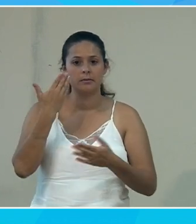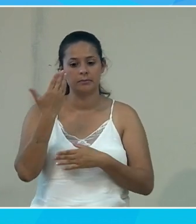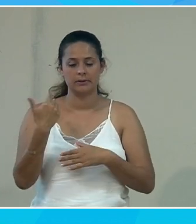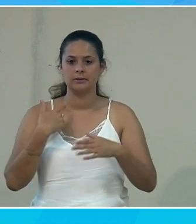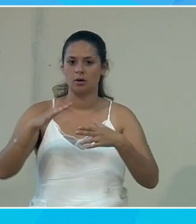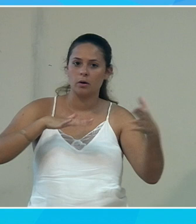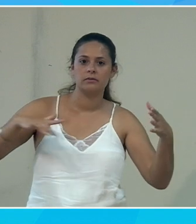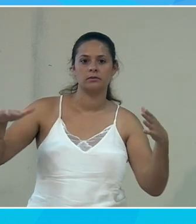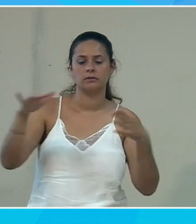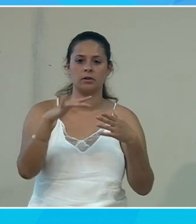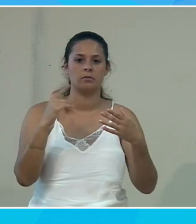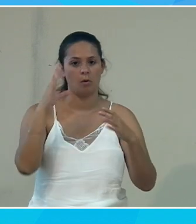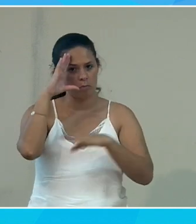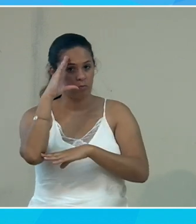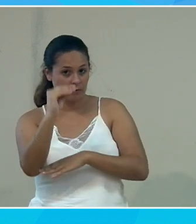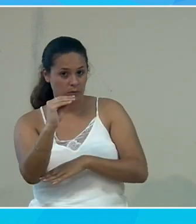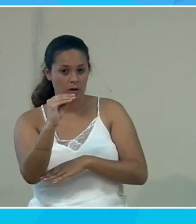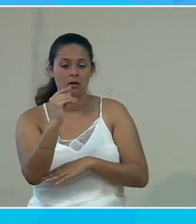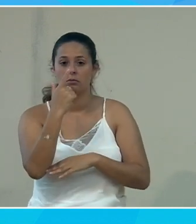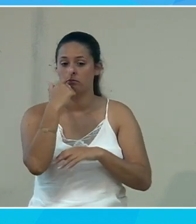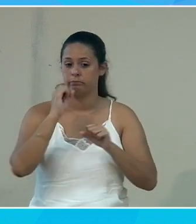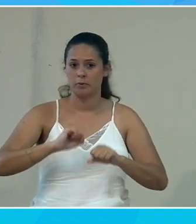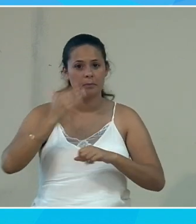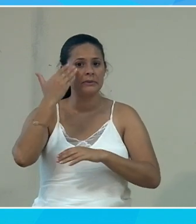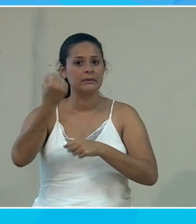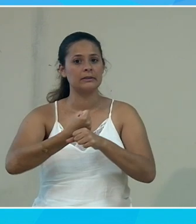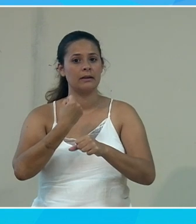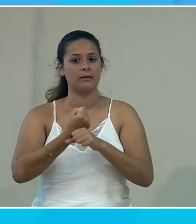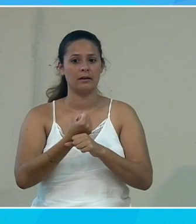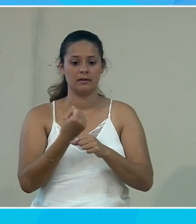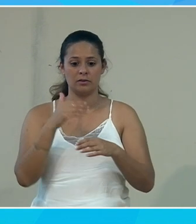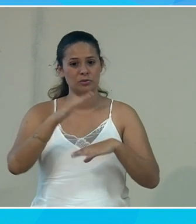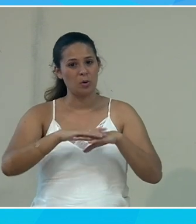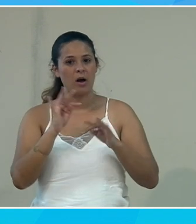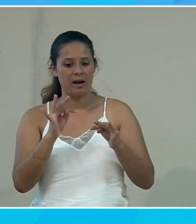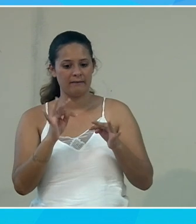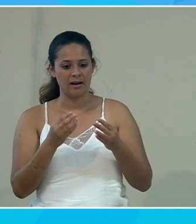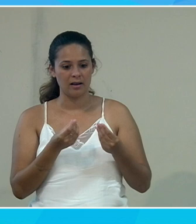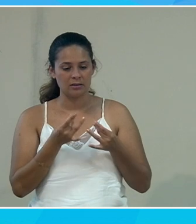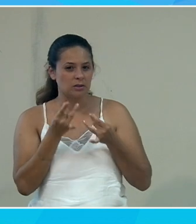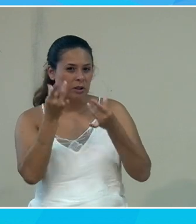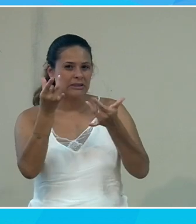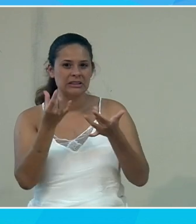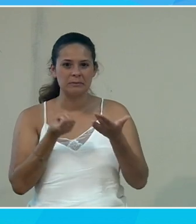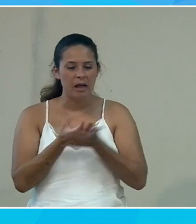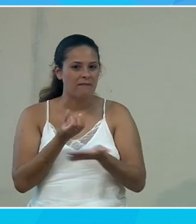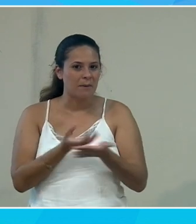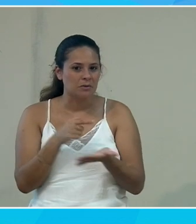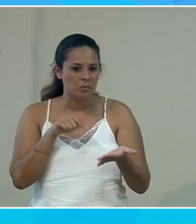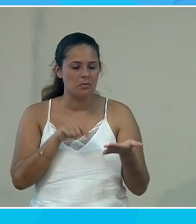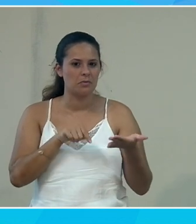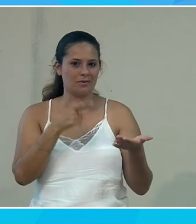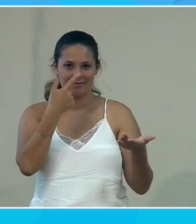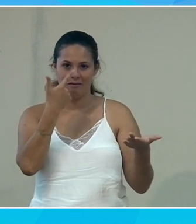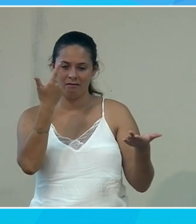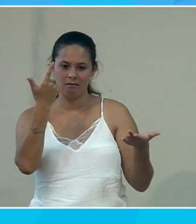environnement professionnel, vous pouvez être amené à travailler sur de la donnée sensible. Donc, votre document, si ça se trouve, c'est un document